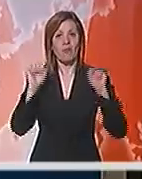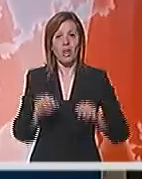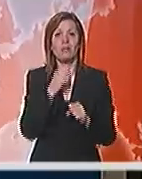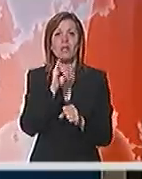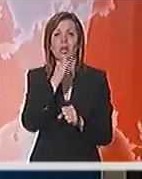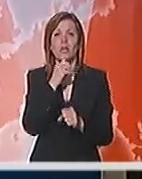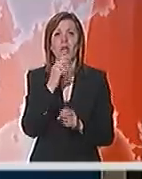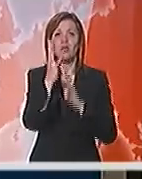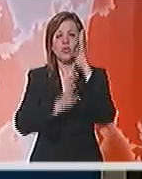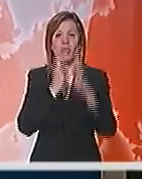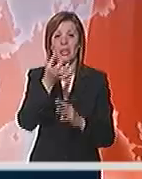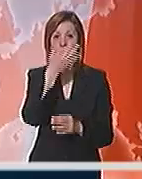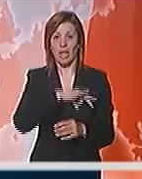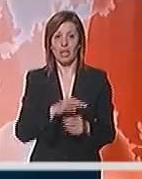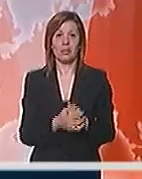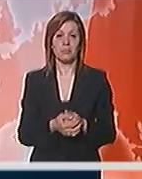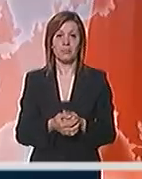čačanskog šuma dijaleka.